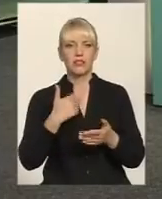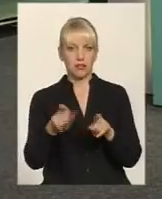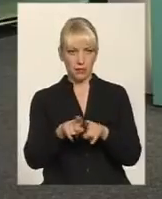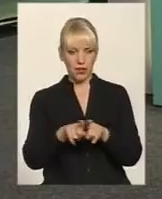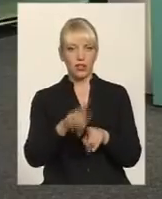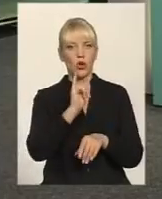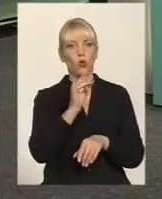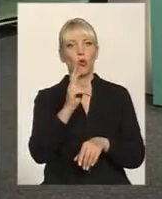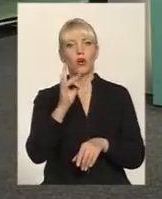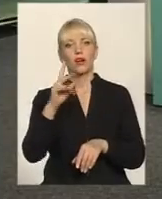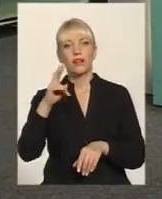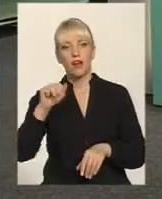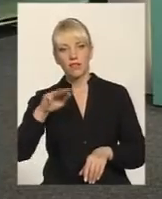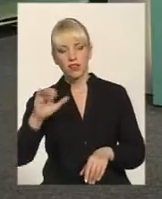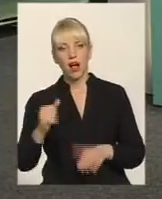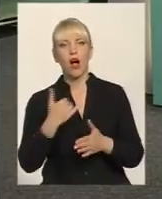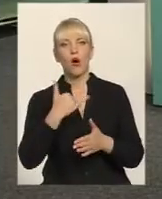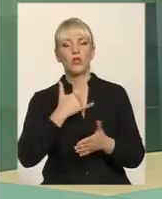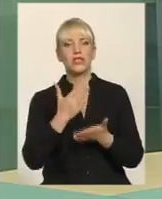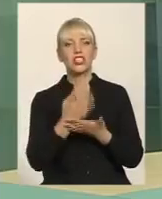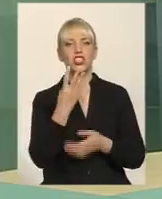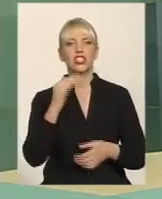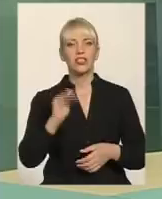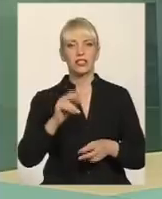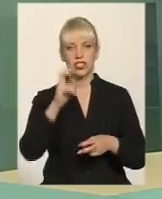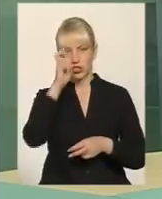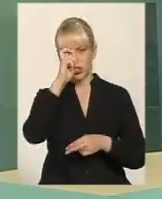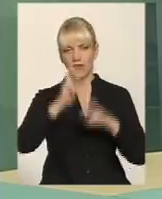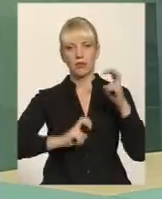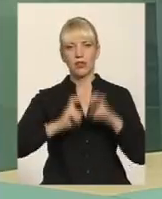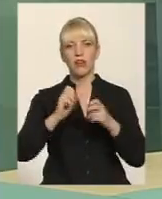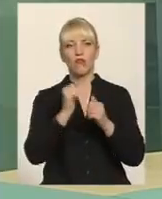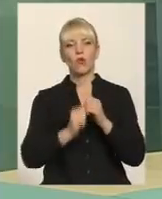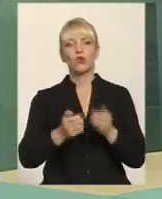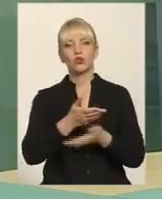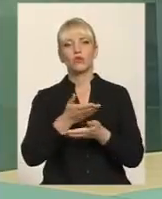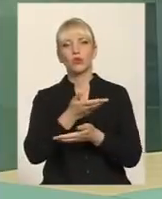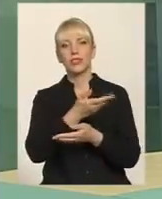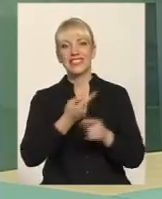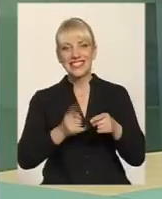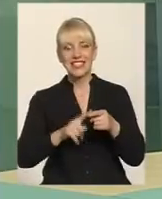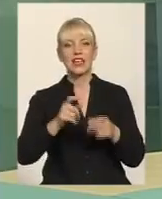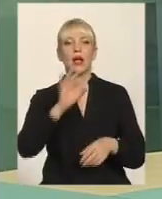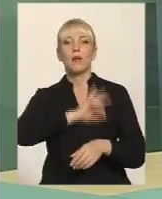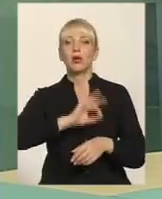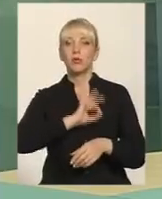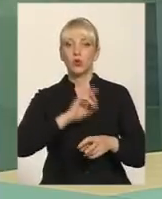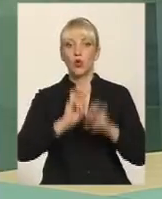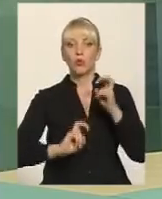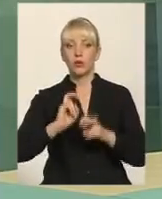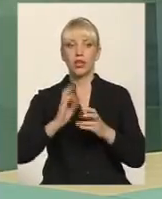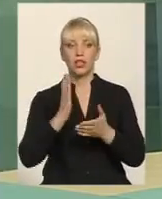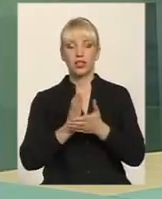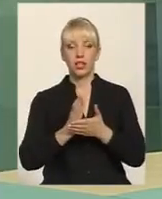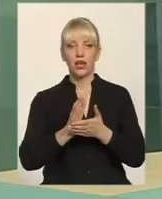більше чотирьох тисяч державних підприємств. І в кожному з них, в прибутковому кожному з прибуткових, звичайно, є рука